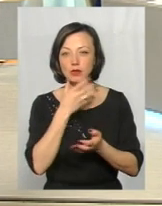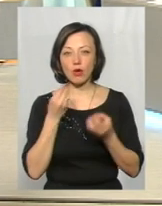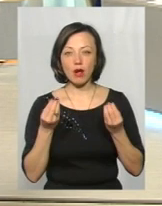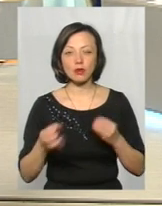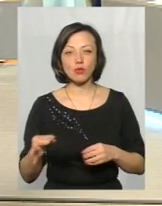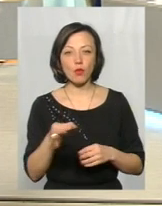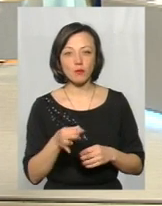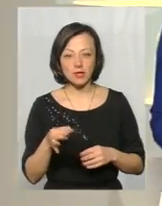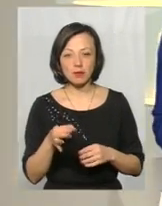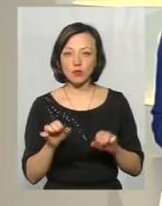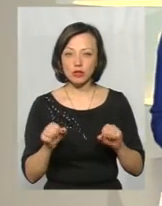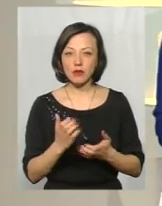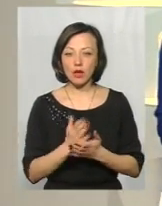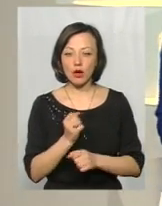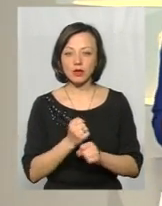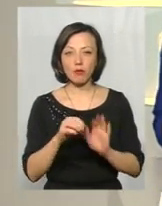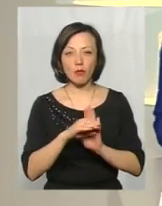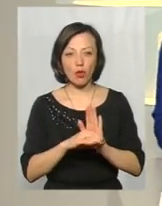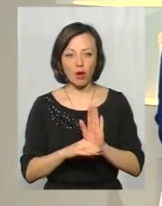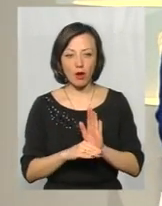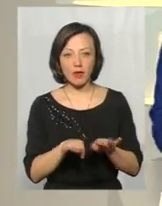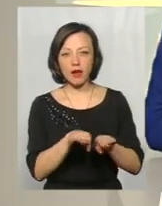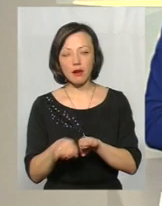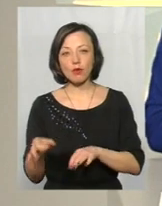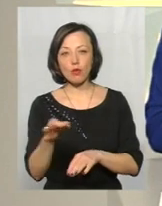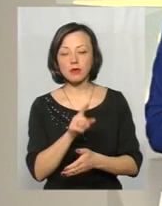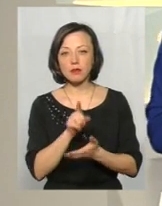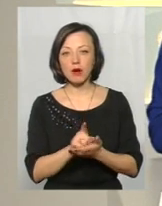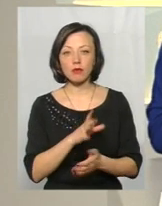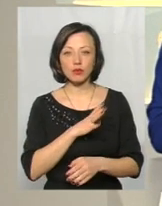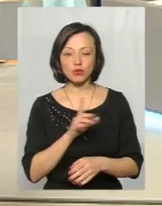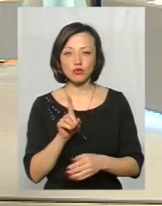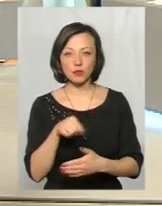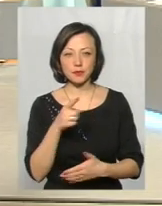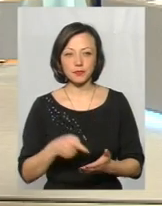нашої області, можливо, є розроблена програма, що на рівні області має бути?